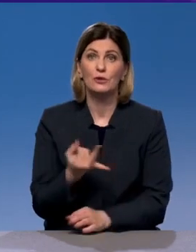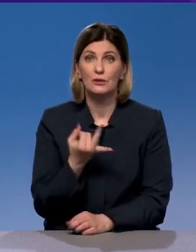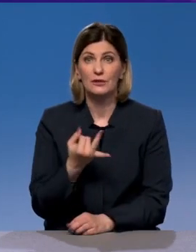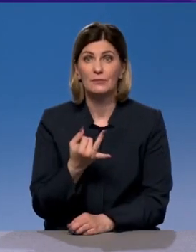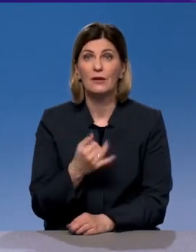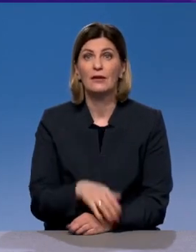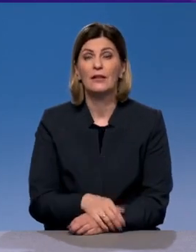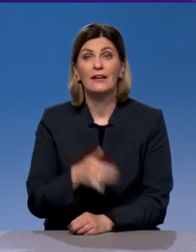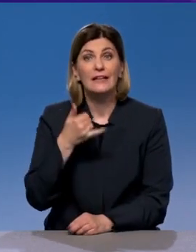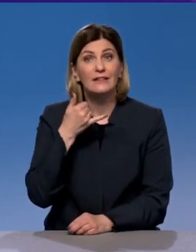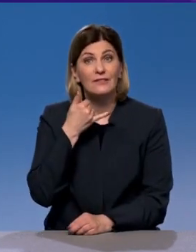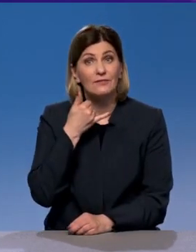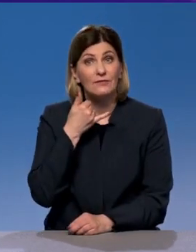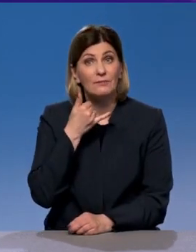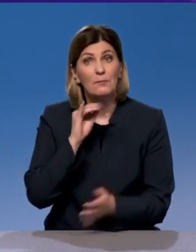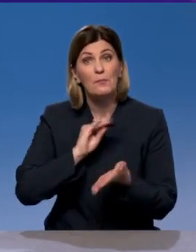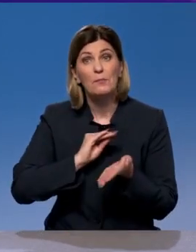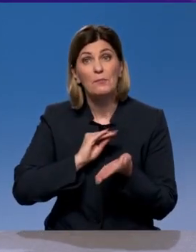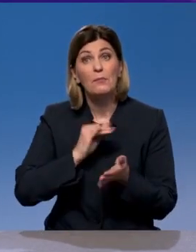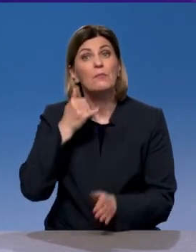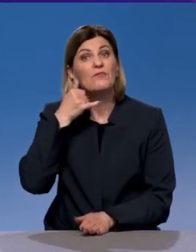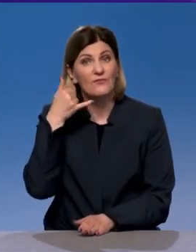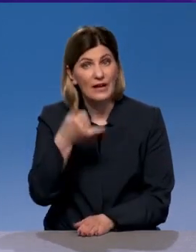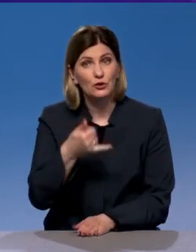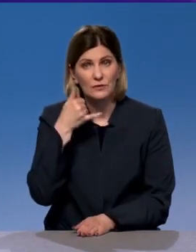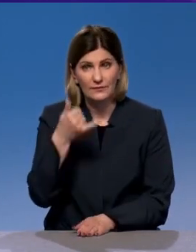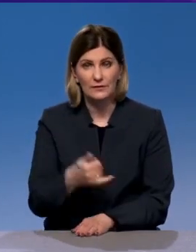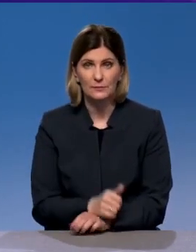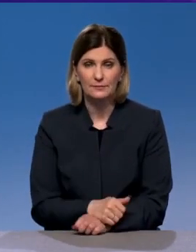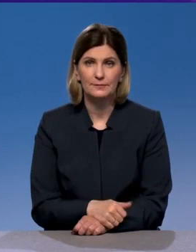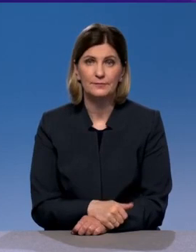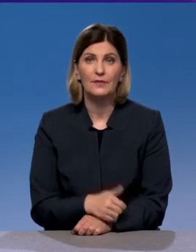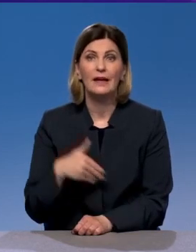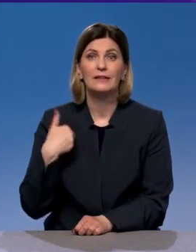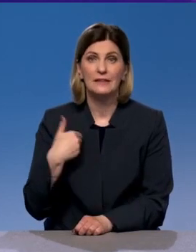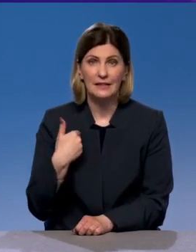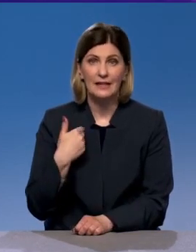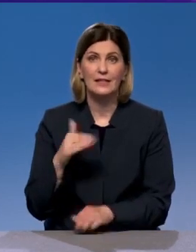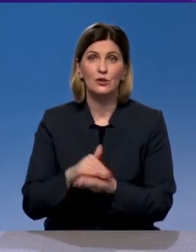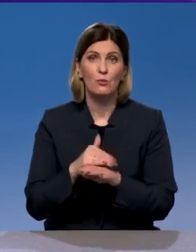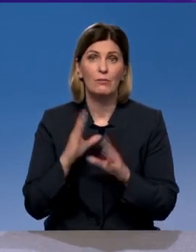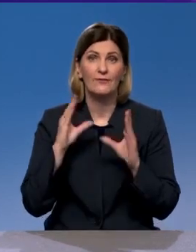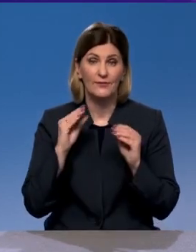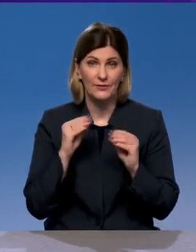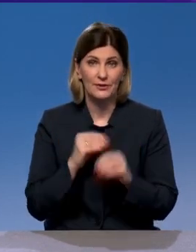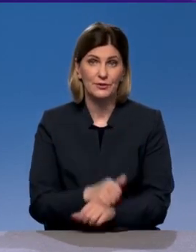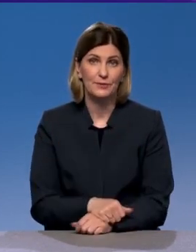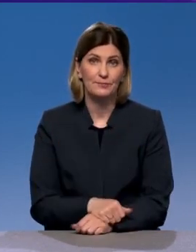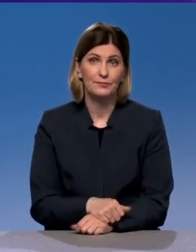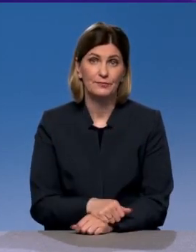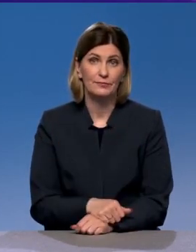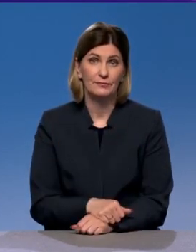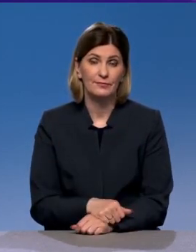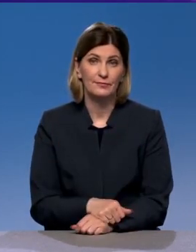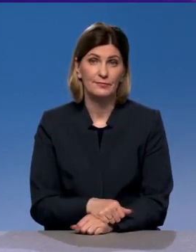Людмила Залогоцкая область, зрительница. Ее тоже сейчас послушаем. Здравствуйте. Здравствуйте, добрый вечер. Меня слышно?